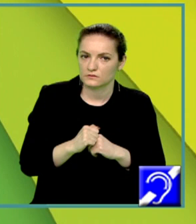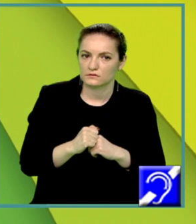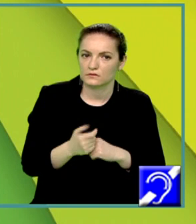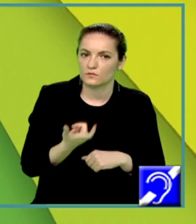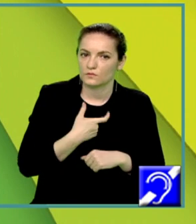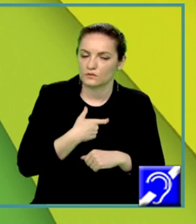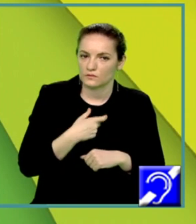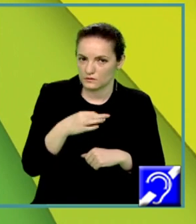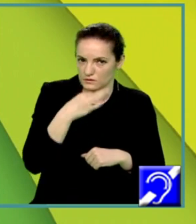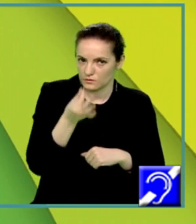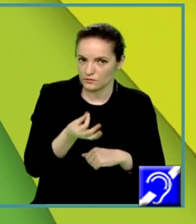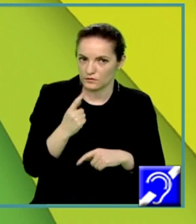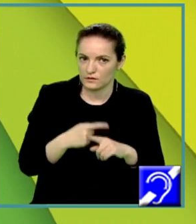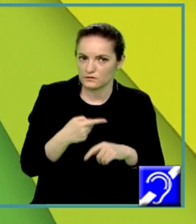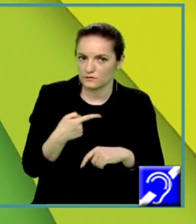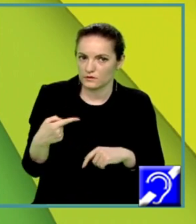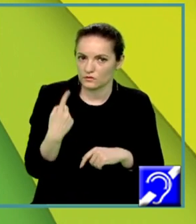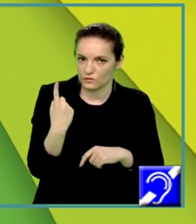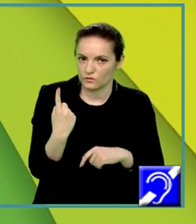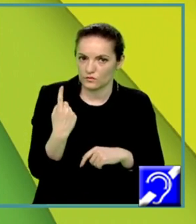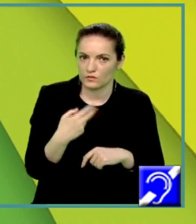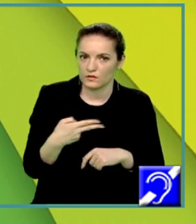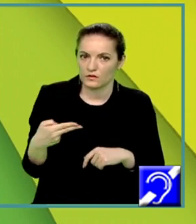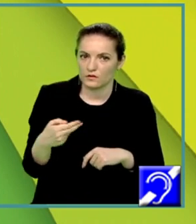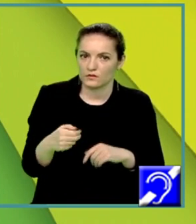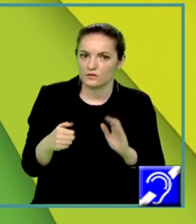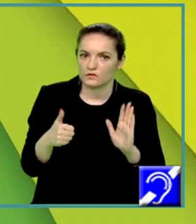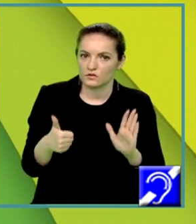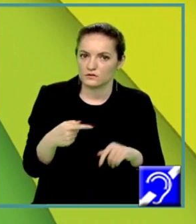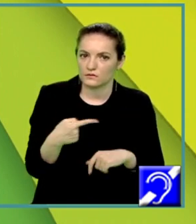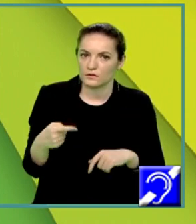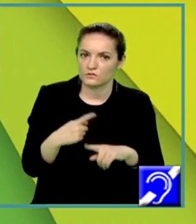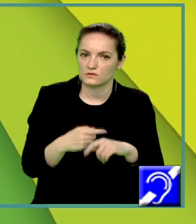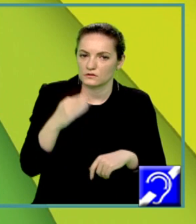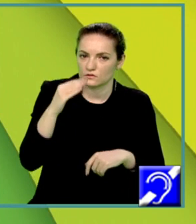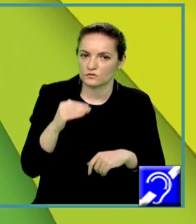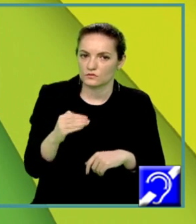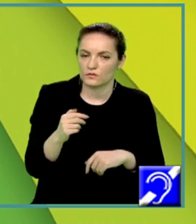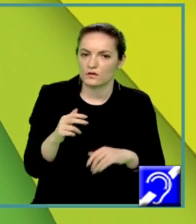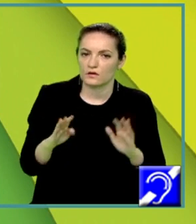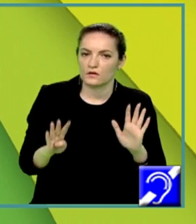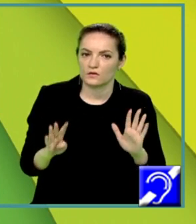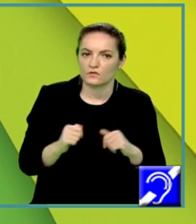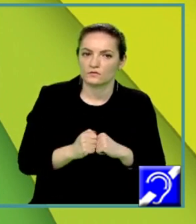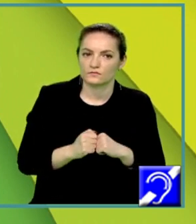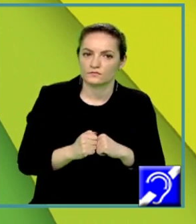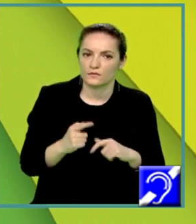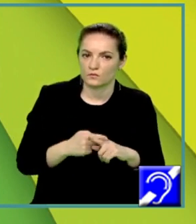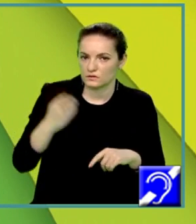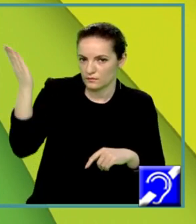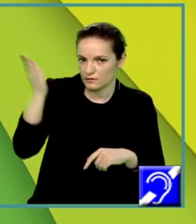putem afirma x minus 1 este egal cu 6 minus x supra 9. Înmulțim pe